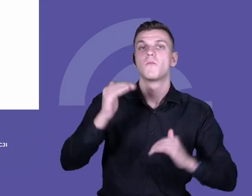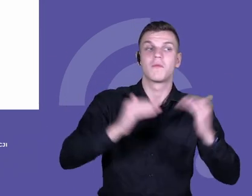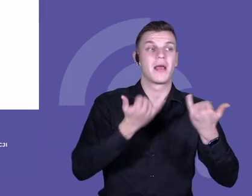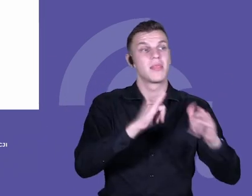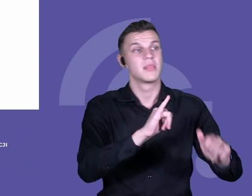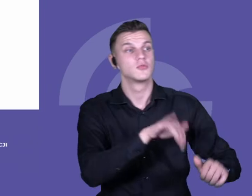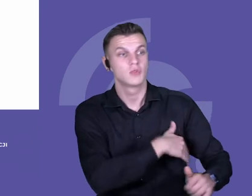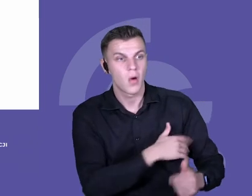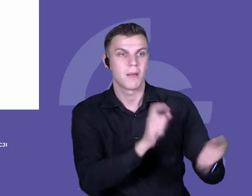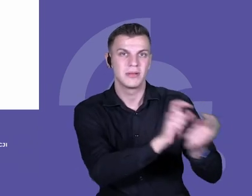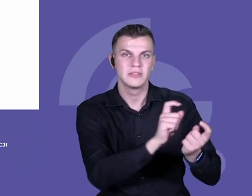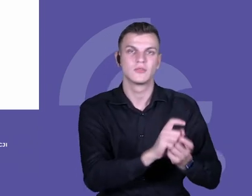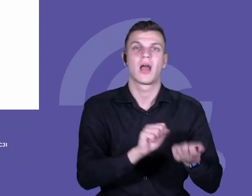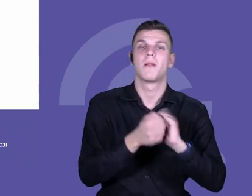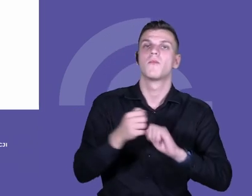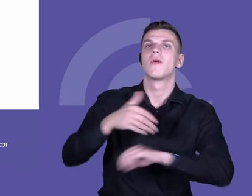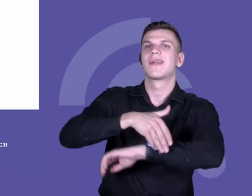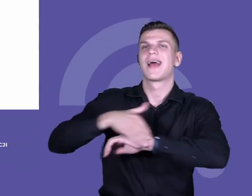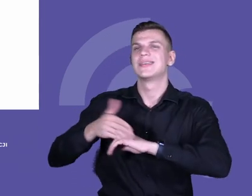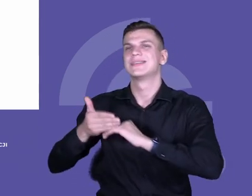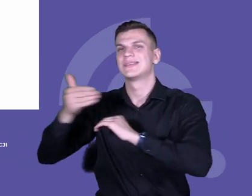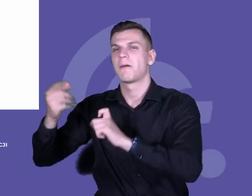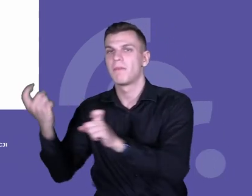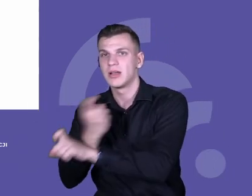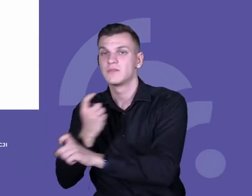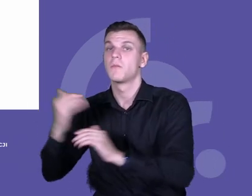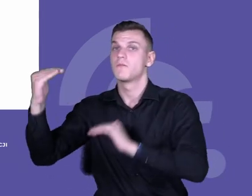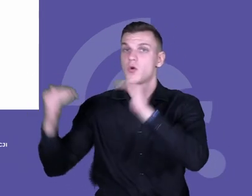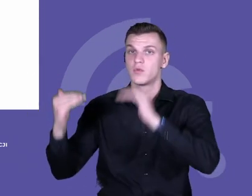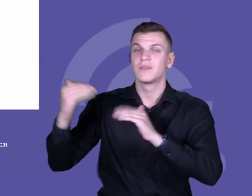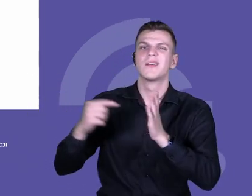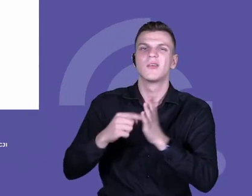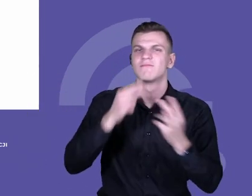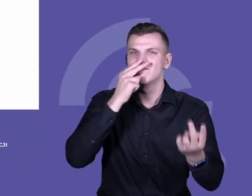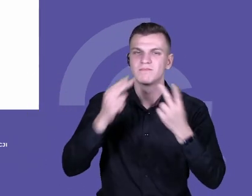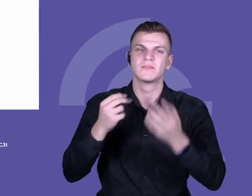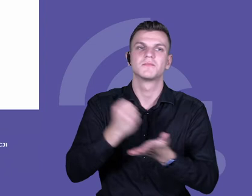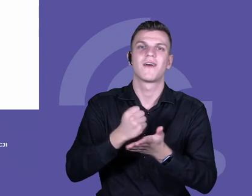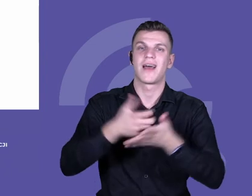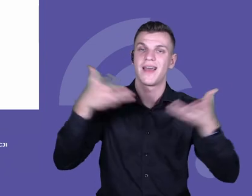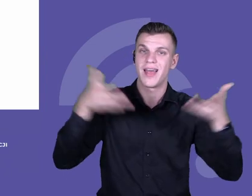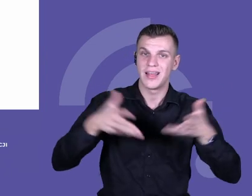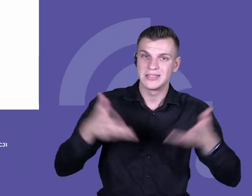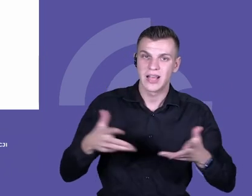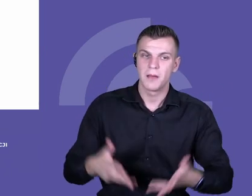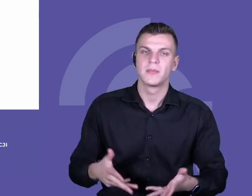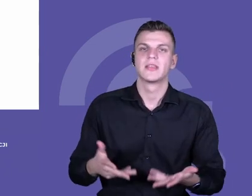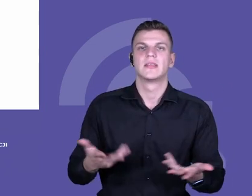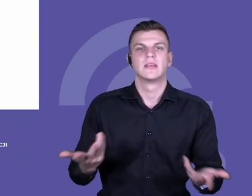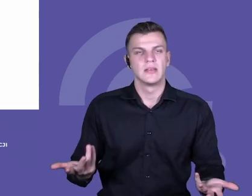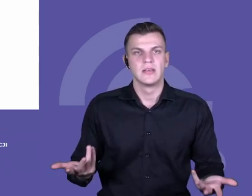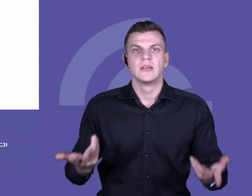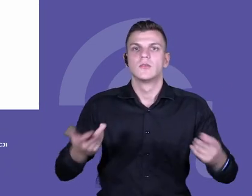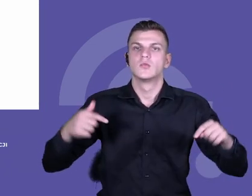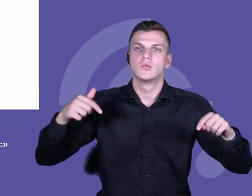krajach w pobliżu, to wyzwanie, które widzimy, jeżeli chodzi o egzaminy, to jest tylko na